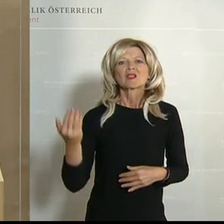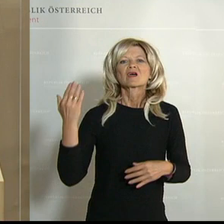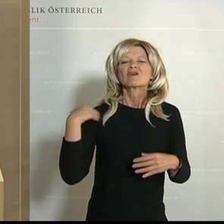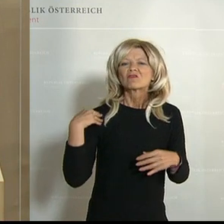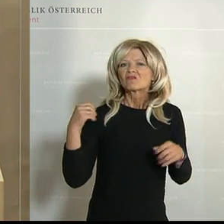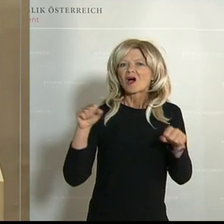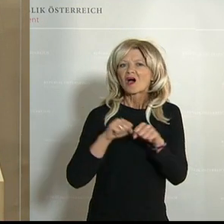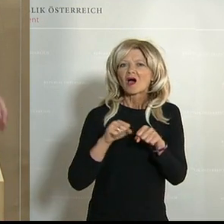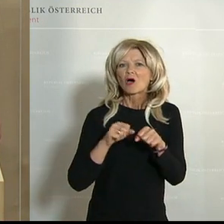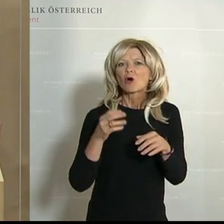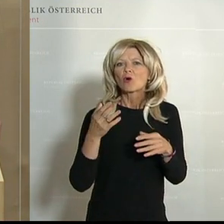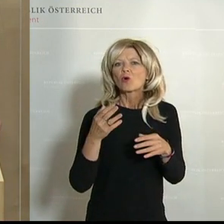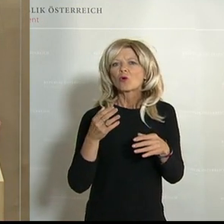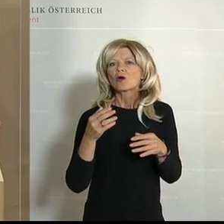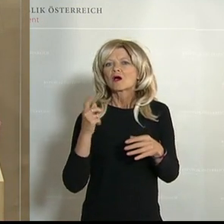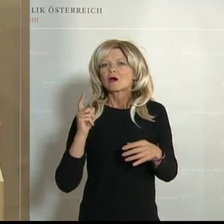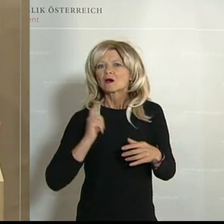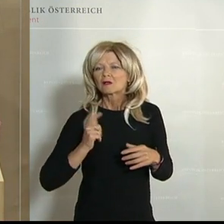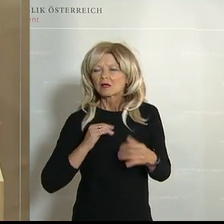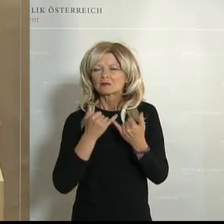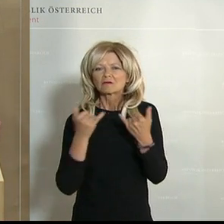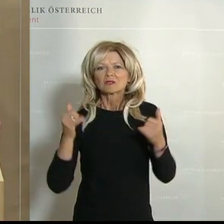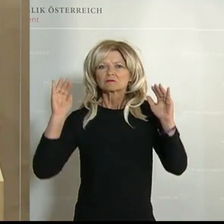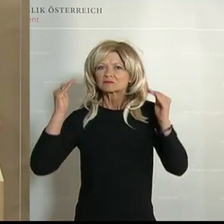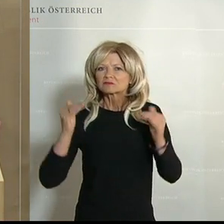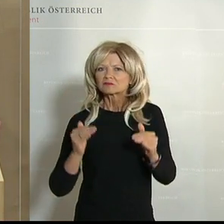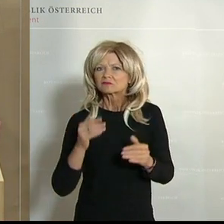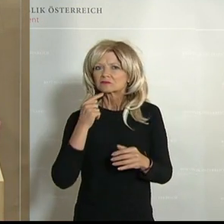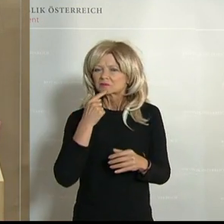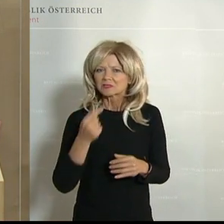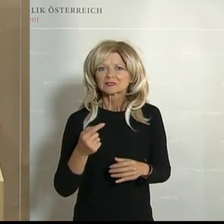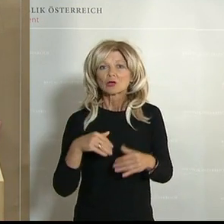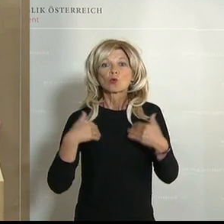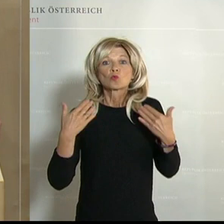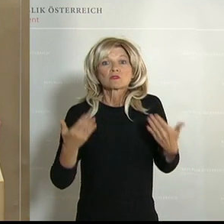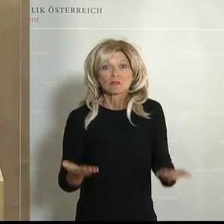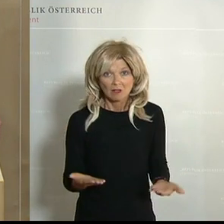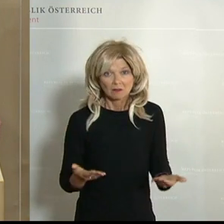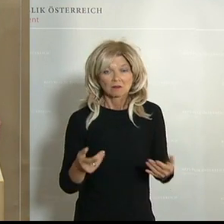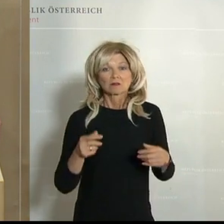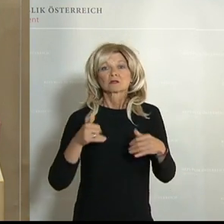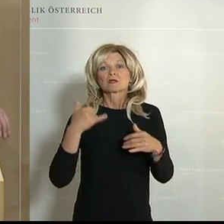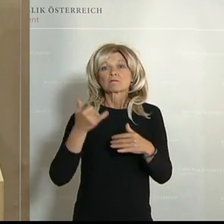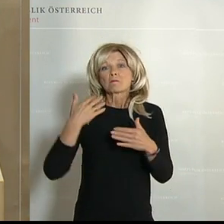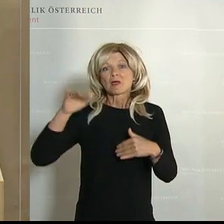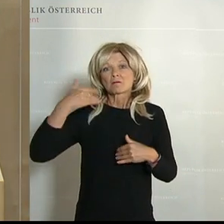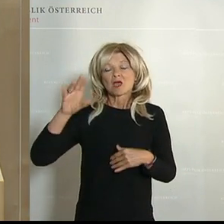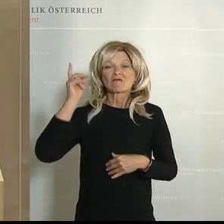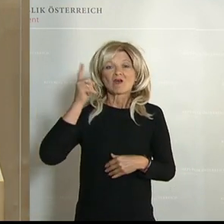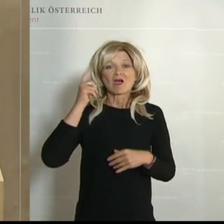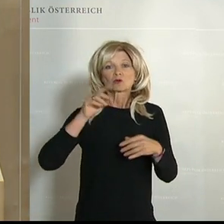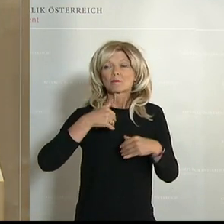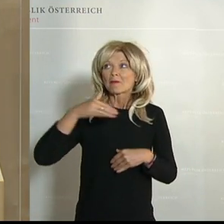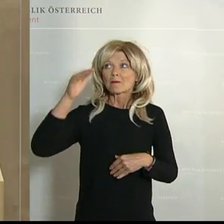Es folgen Tage, wo immer mehr Warnungen aus Europa eingehen, aus immer mehr Ländern. Die